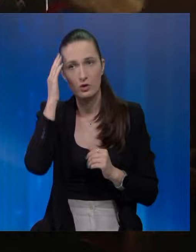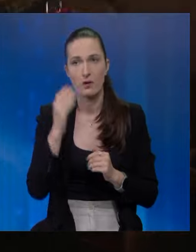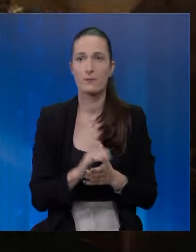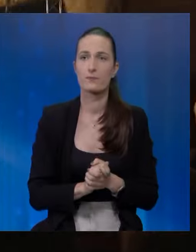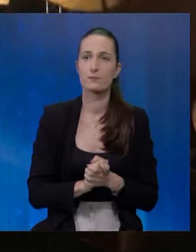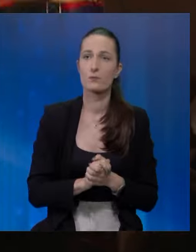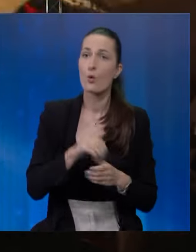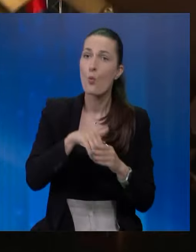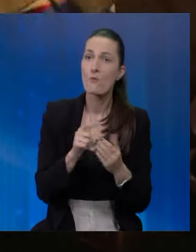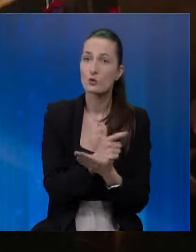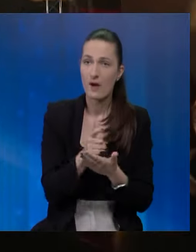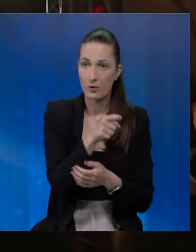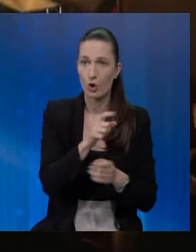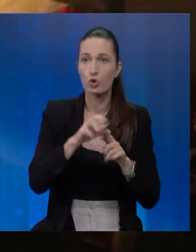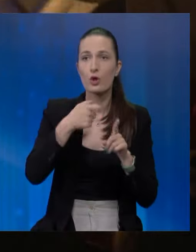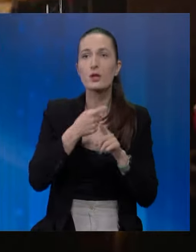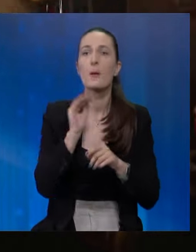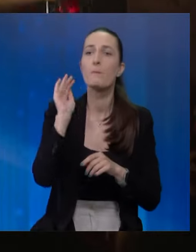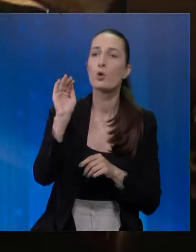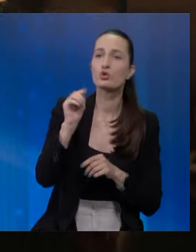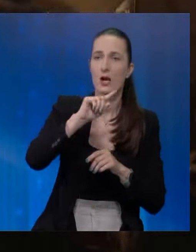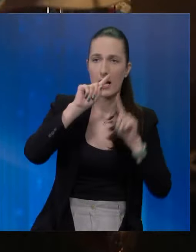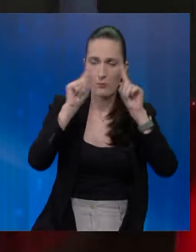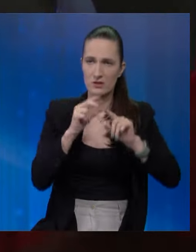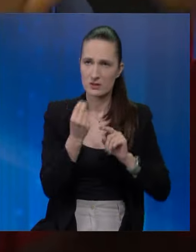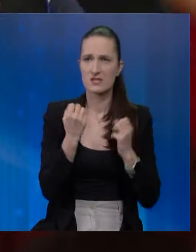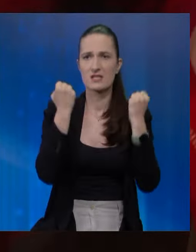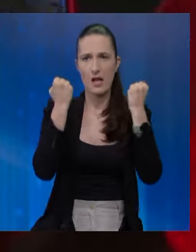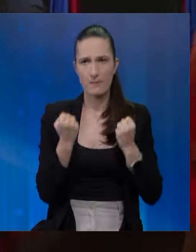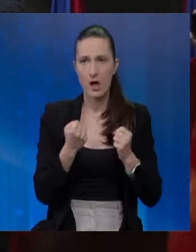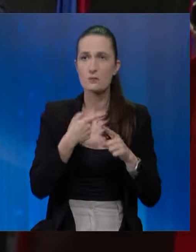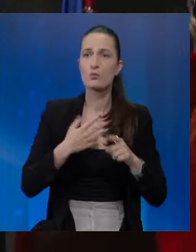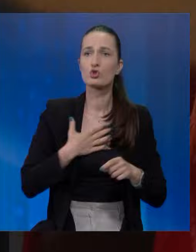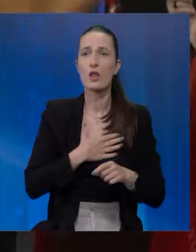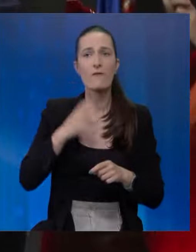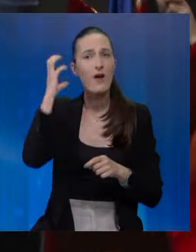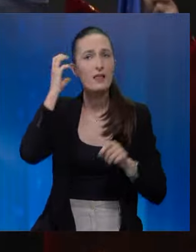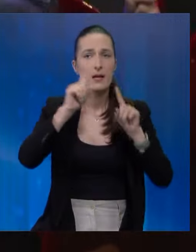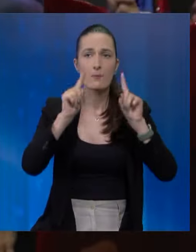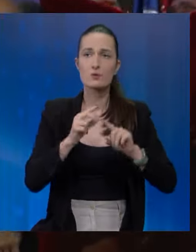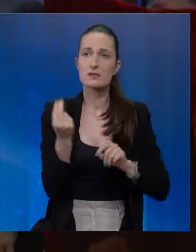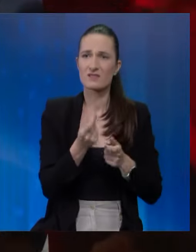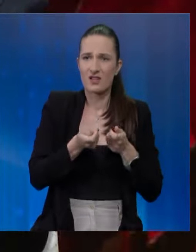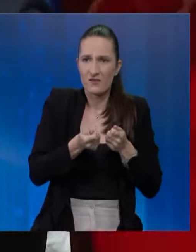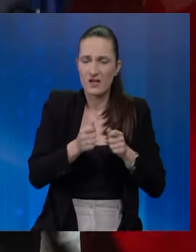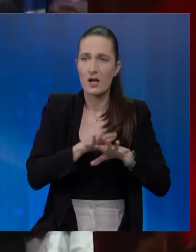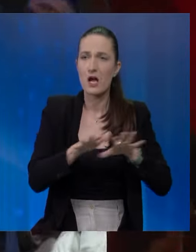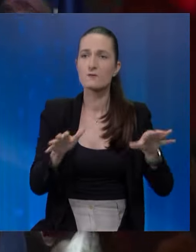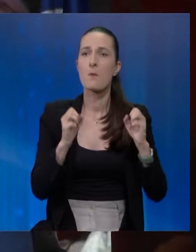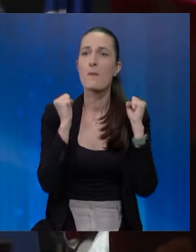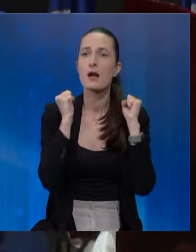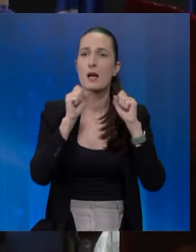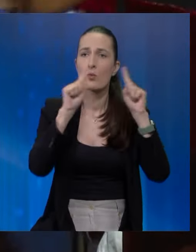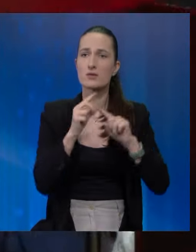Umeđu vremenu, Dodik je poručio da je RS stabilan, a zbog želje vlade RS-a da se Investiciono-razvojna